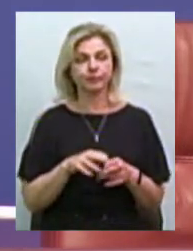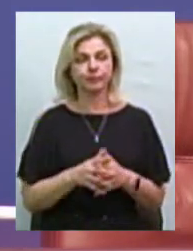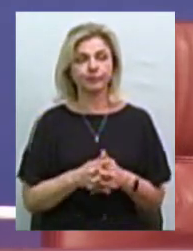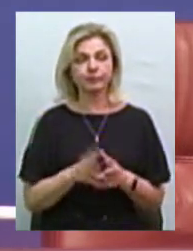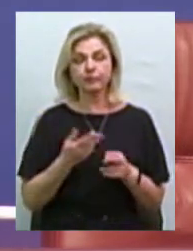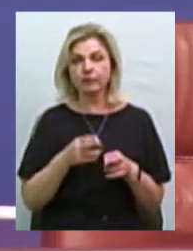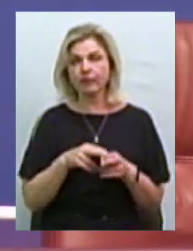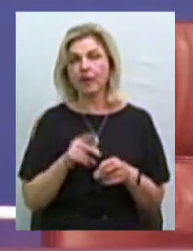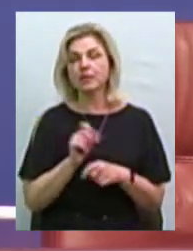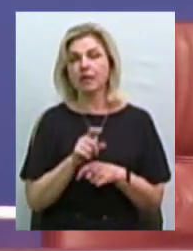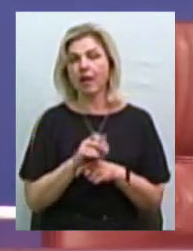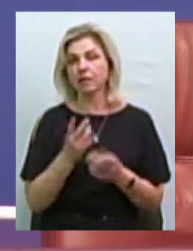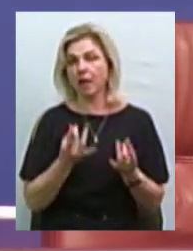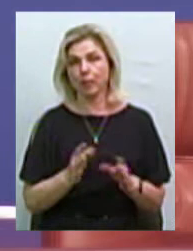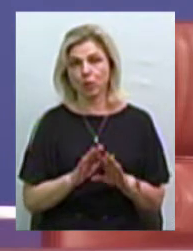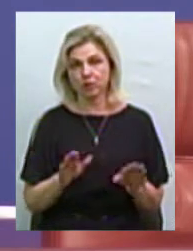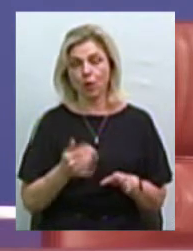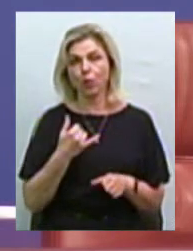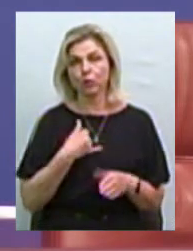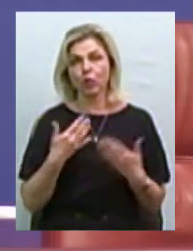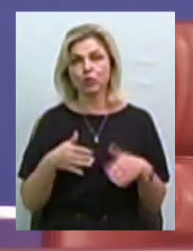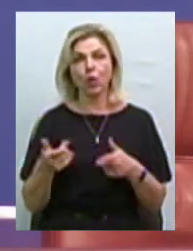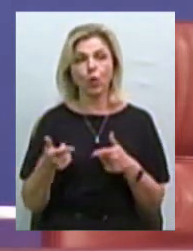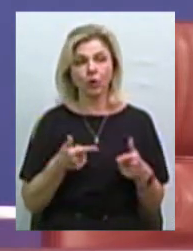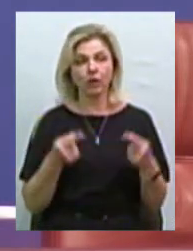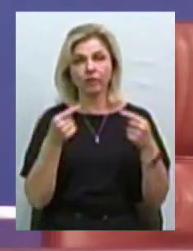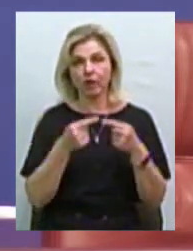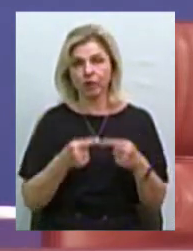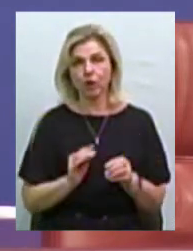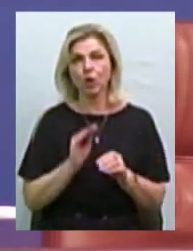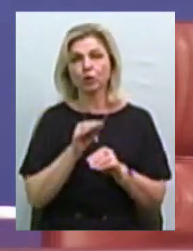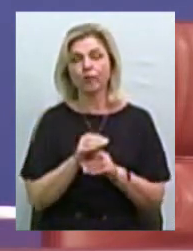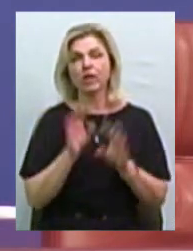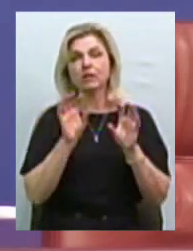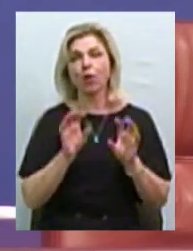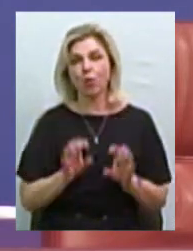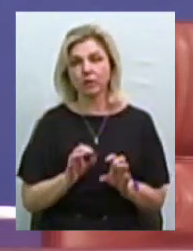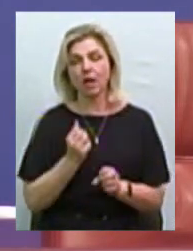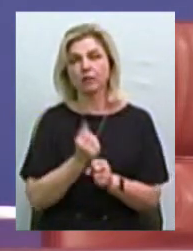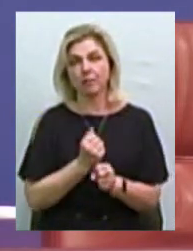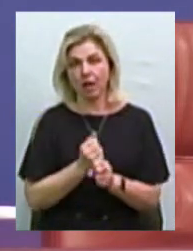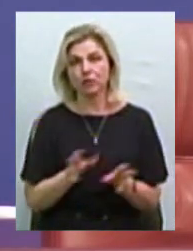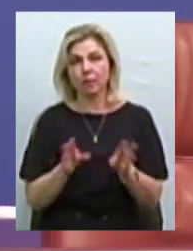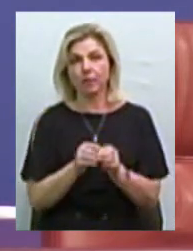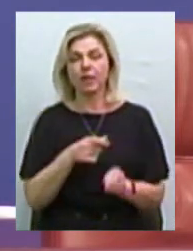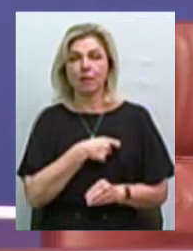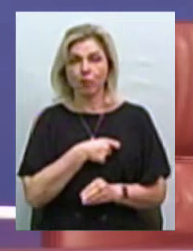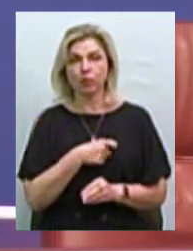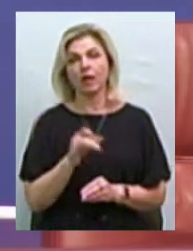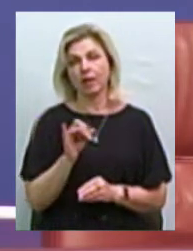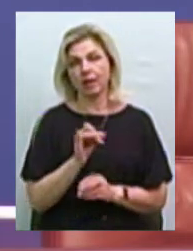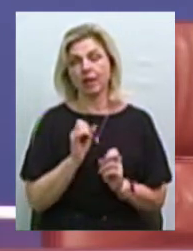Ця задача непроста. У нас вже готові відповідні додаткові законопроекти, ми їх допрацьовуємо з депутатами. І, як я сказав,